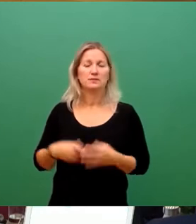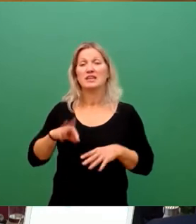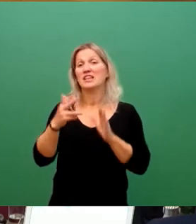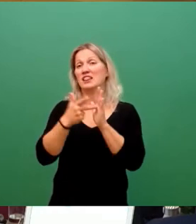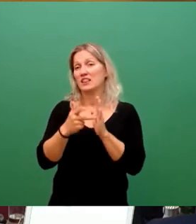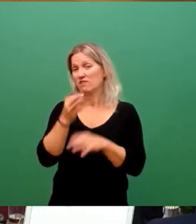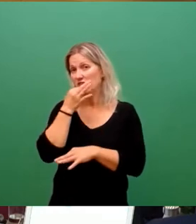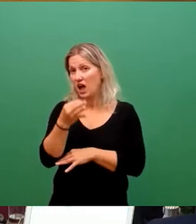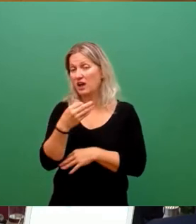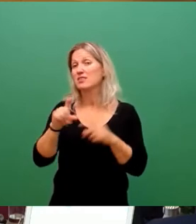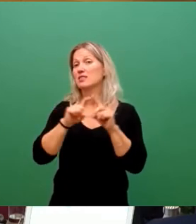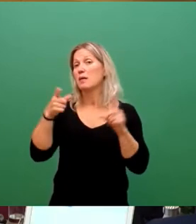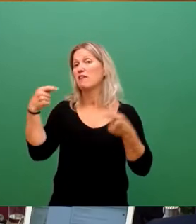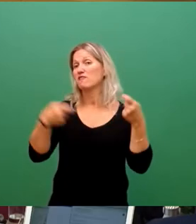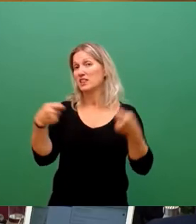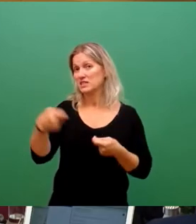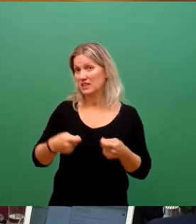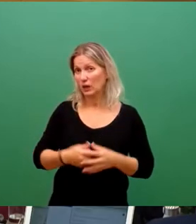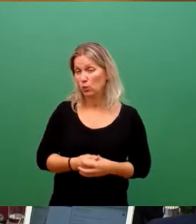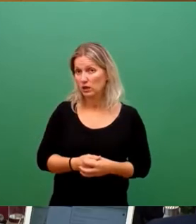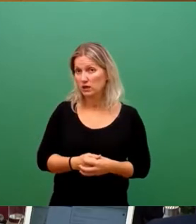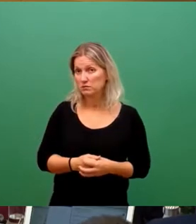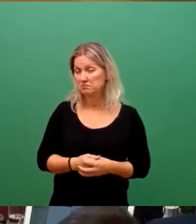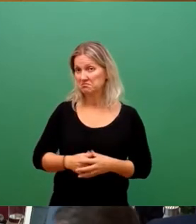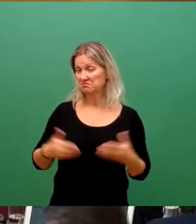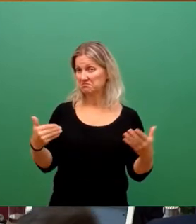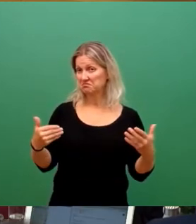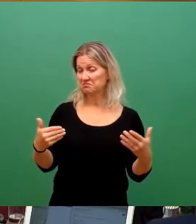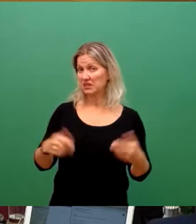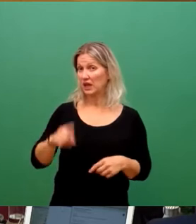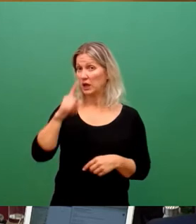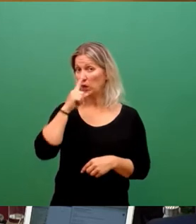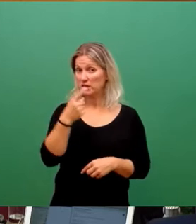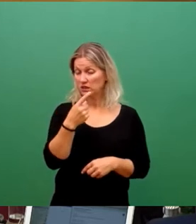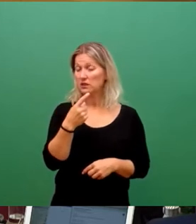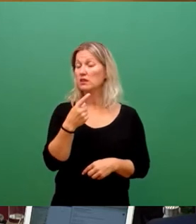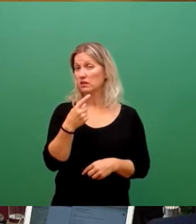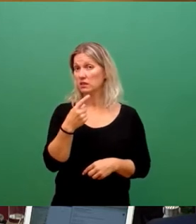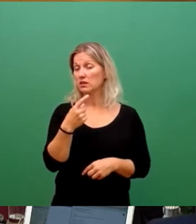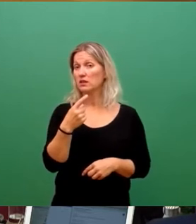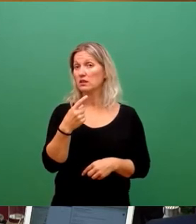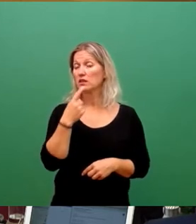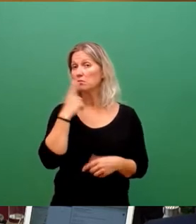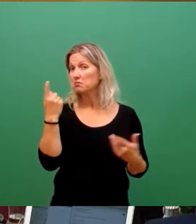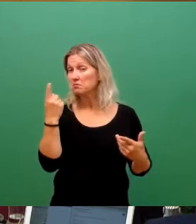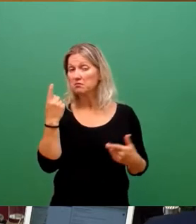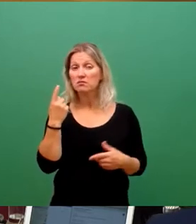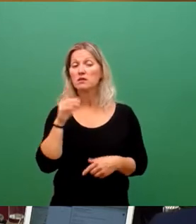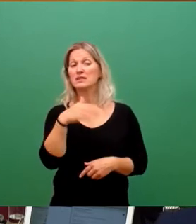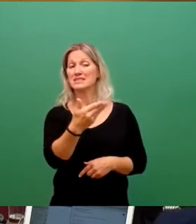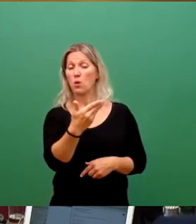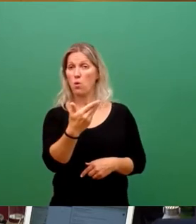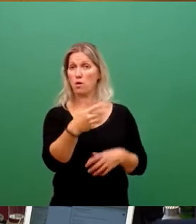Thema Finanzierung. Mit welchen Kosten ist bei einer Minimal- bzw. einer Maximal-Variante